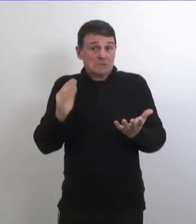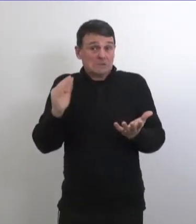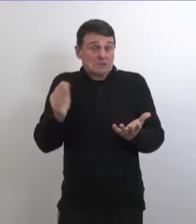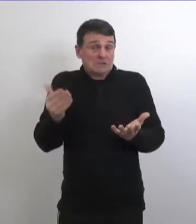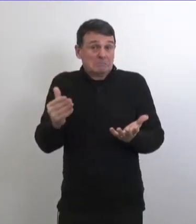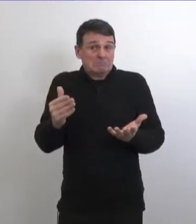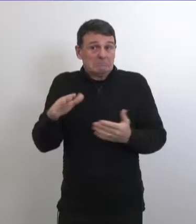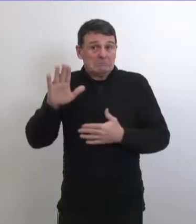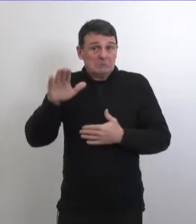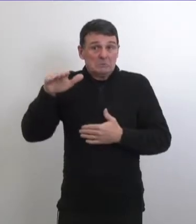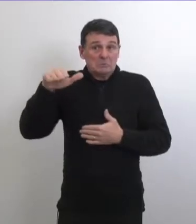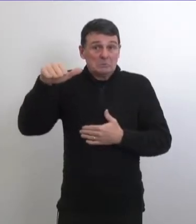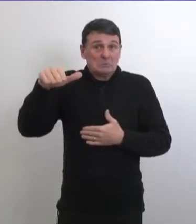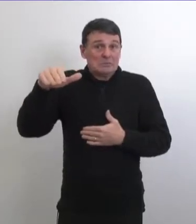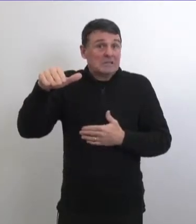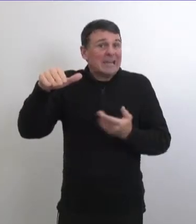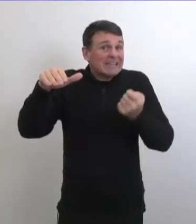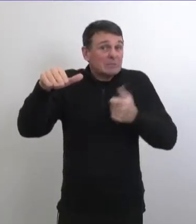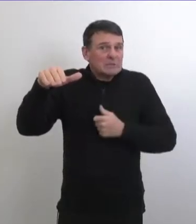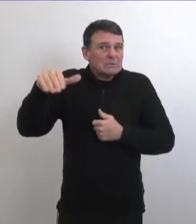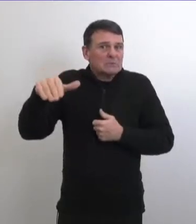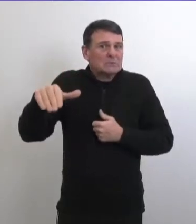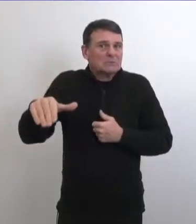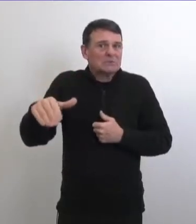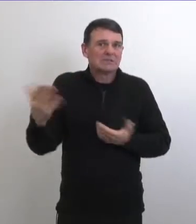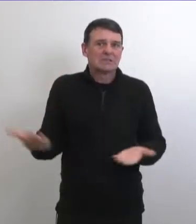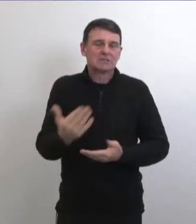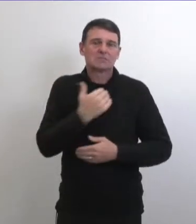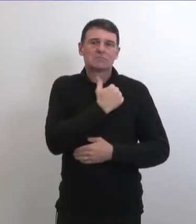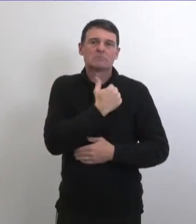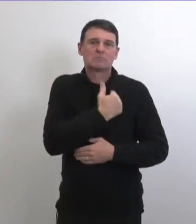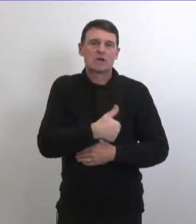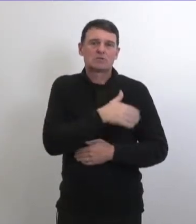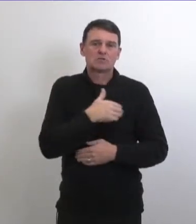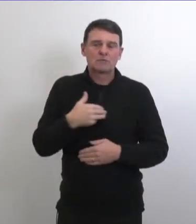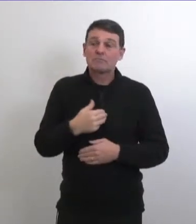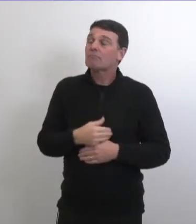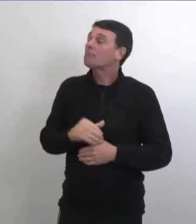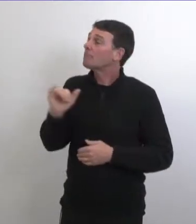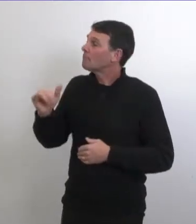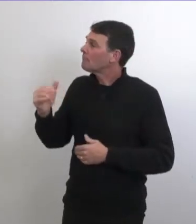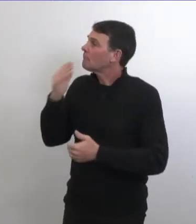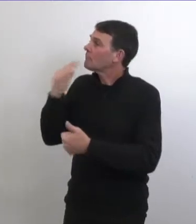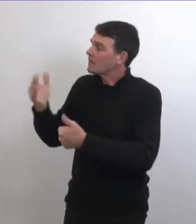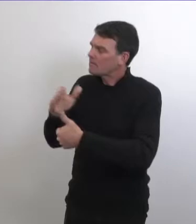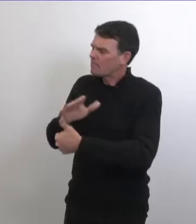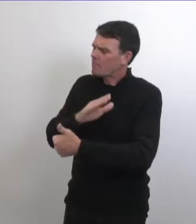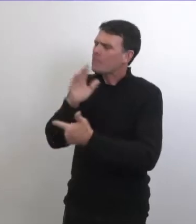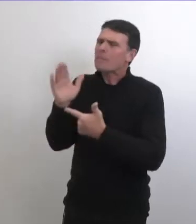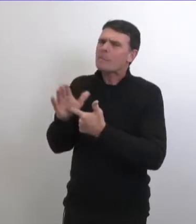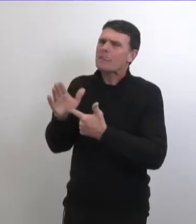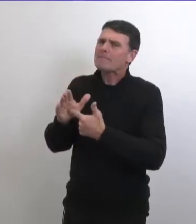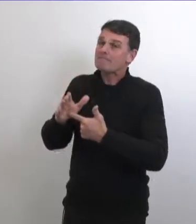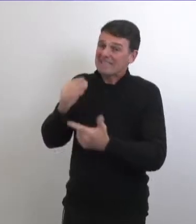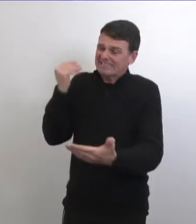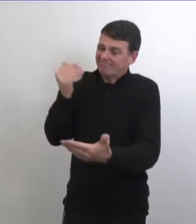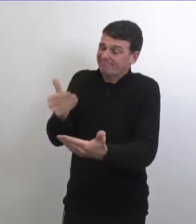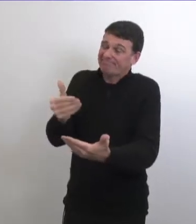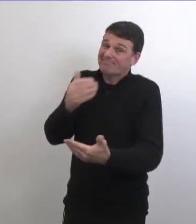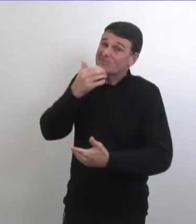c'est qu'on voit quand même un volume de cas qui commence à baisser au manitoba d'accord merci